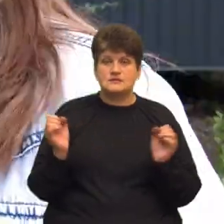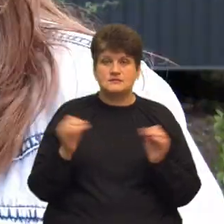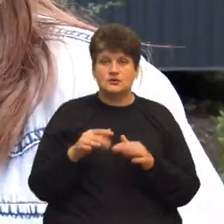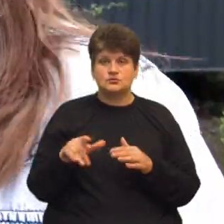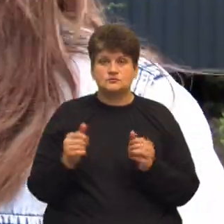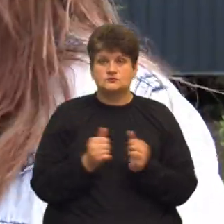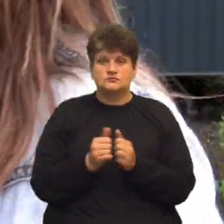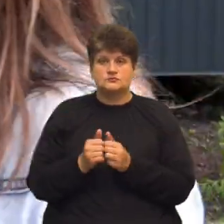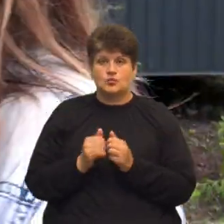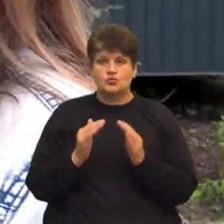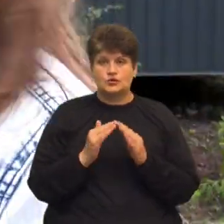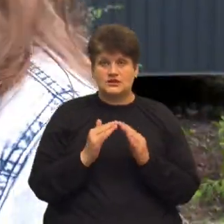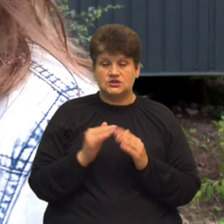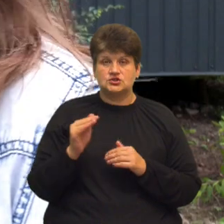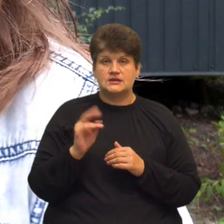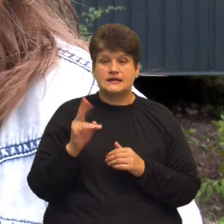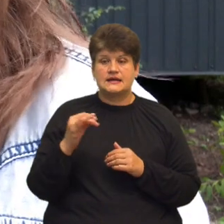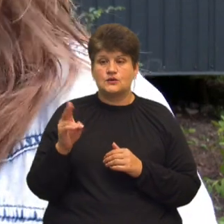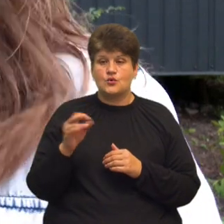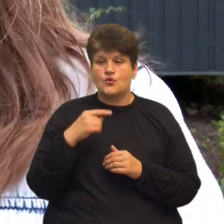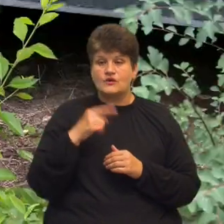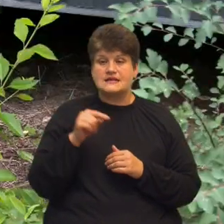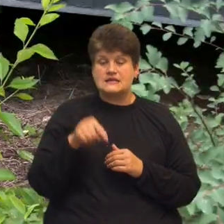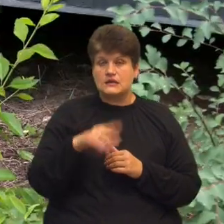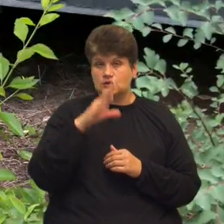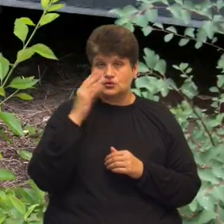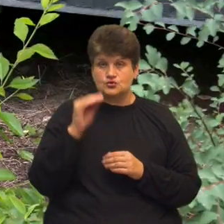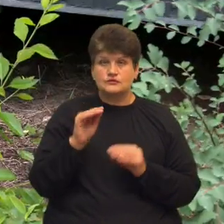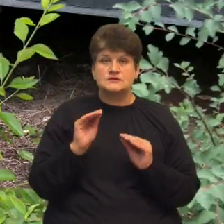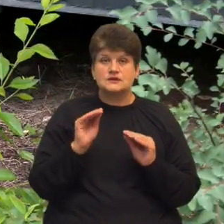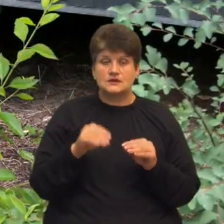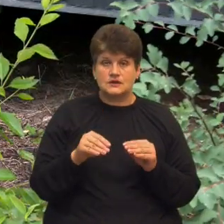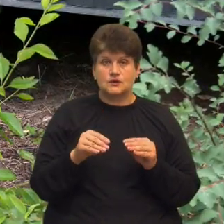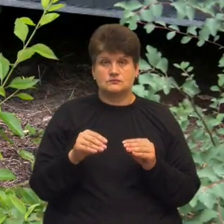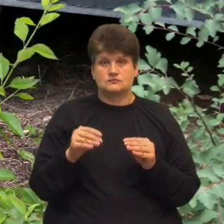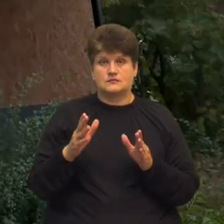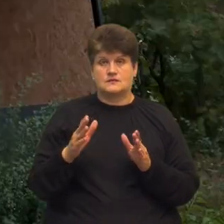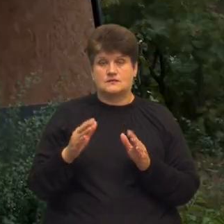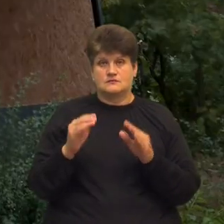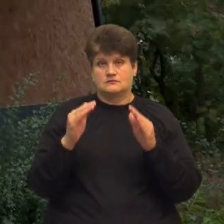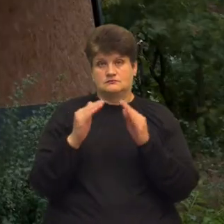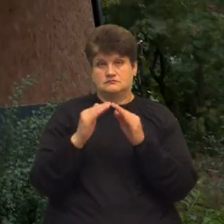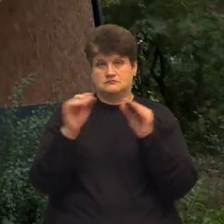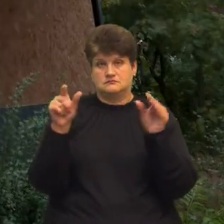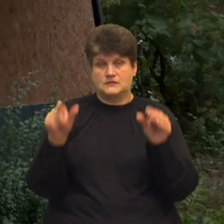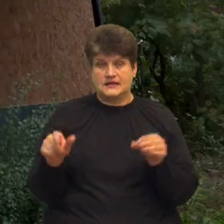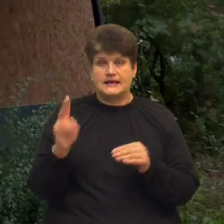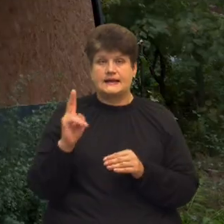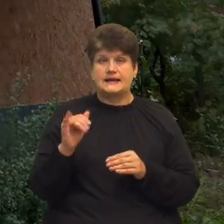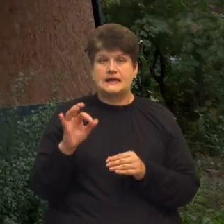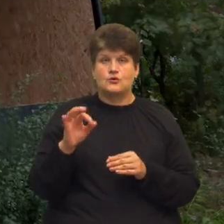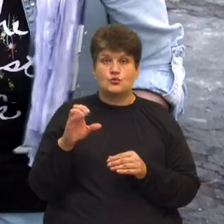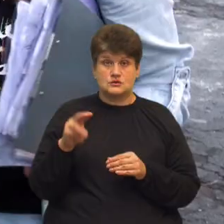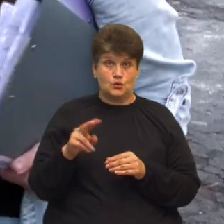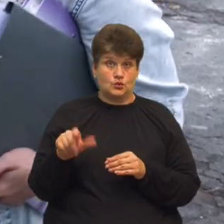будинків. Жанна Кійко розповідає, цієї ночі тут встановили конструкцію під кіоск. Мешканці були в